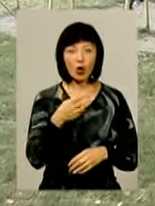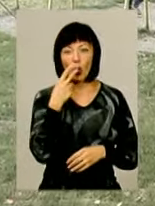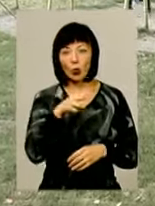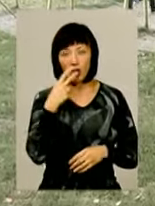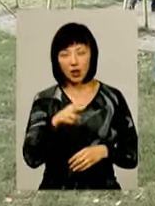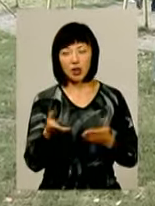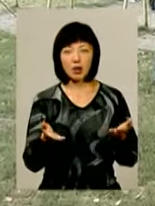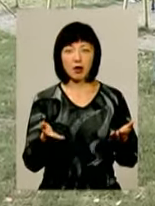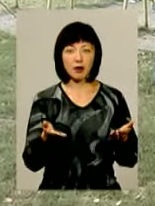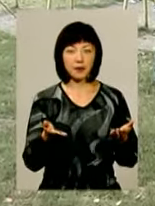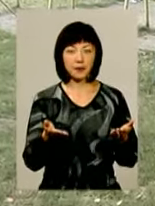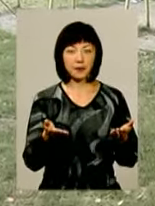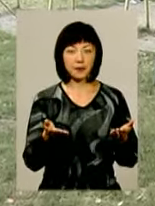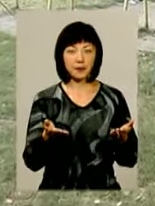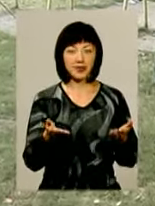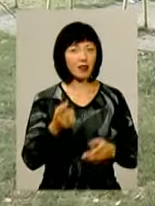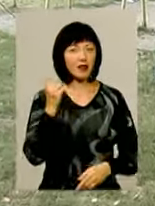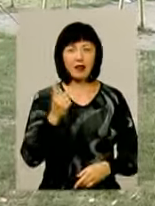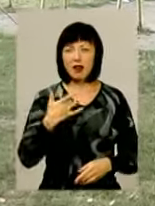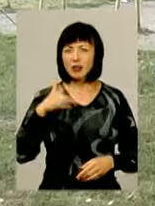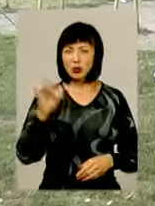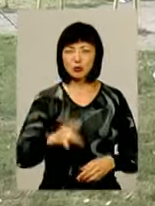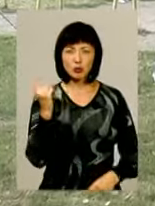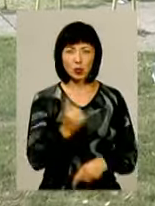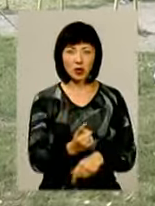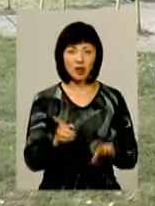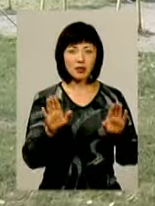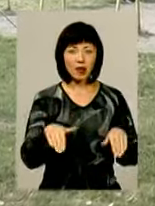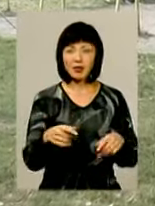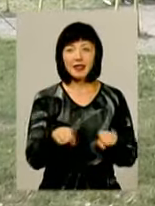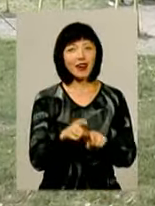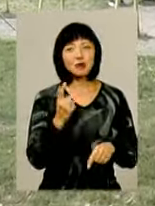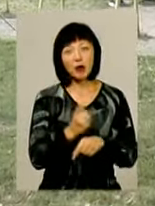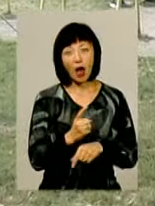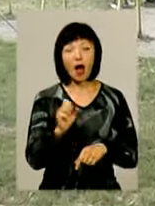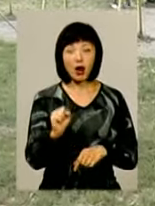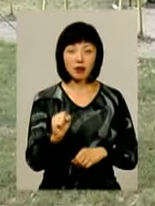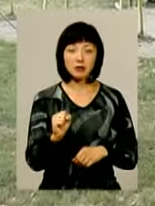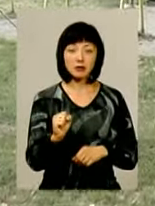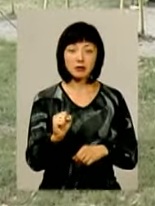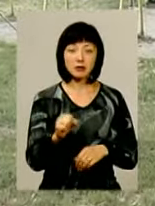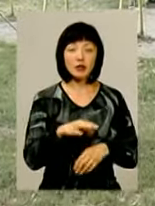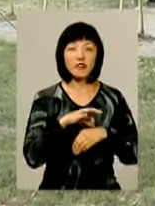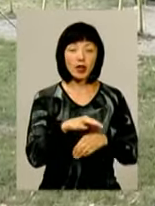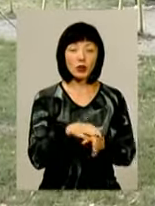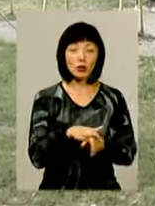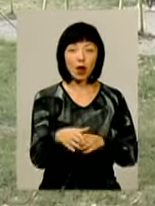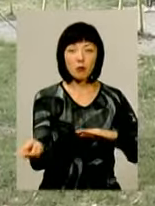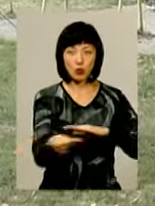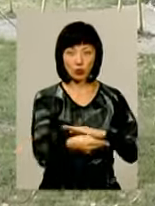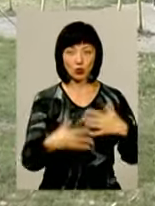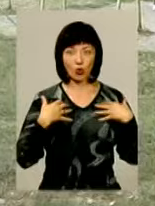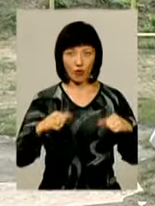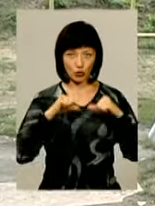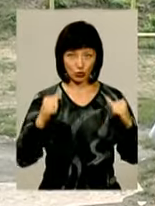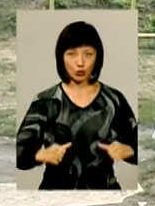куріння, категорично забороняємо, не так забороняємо, а ведемо тотальну пропаганду здорового